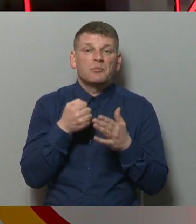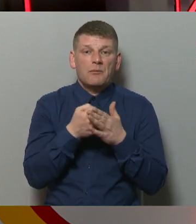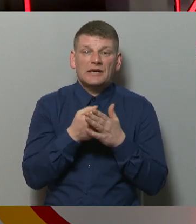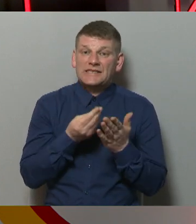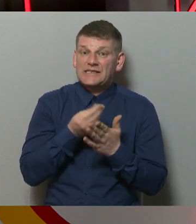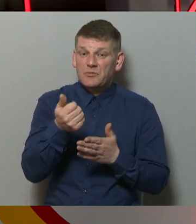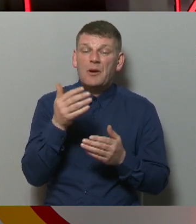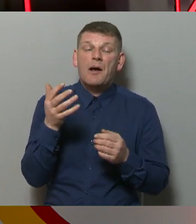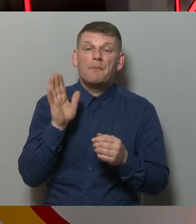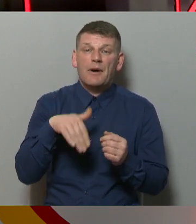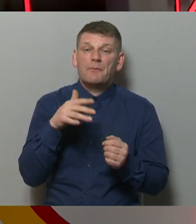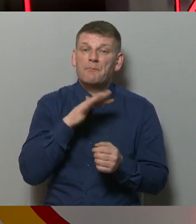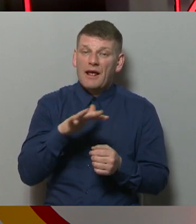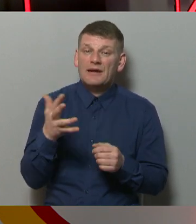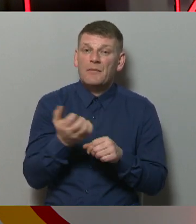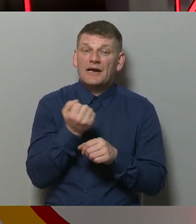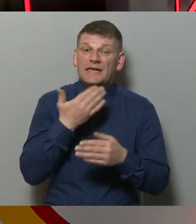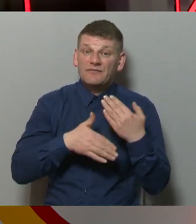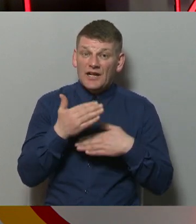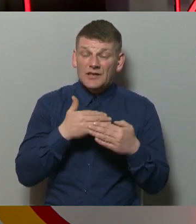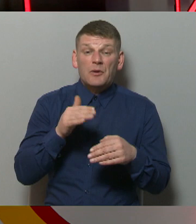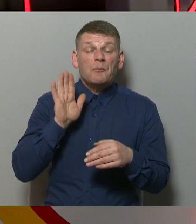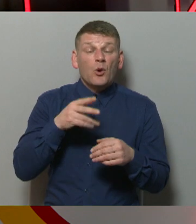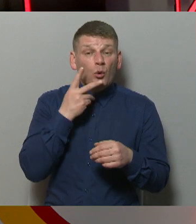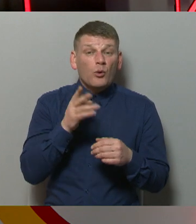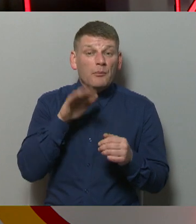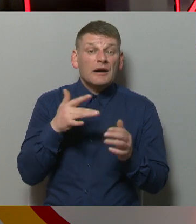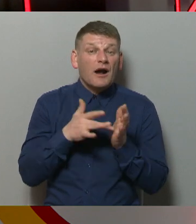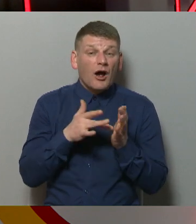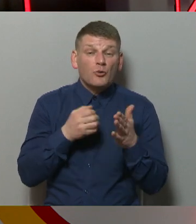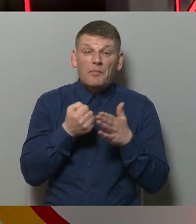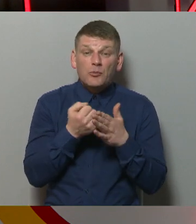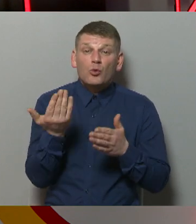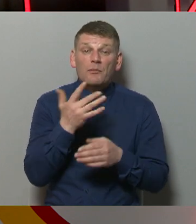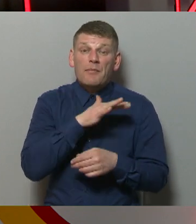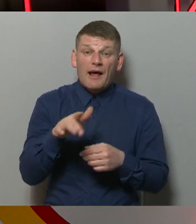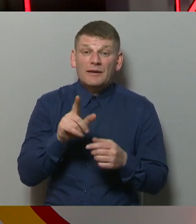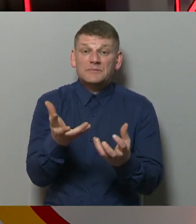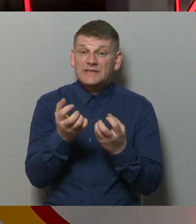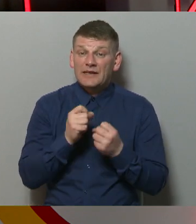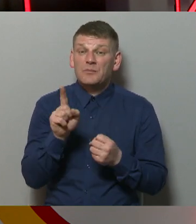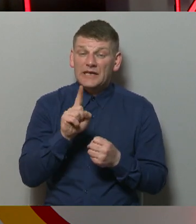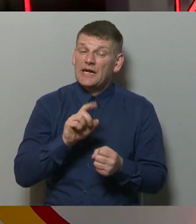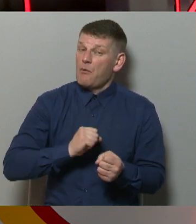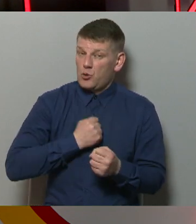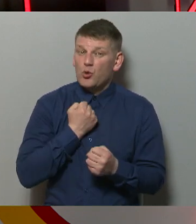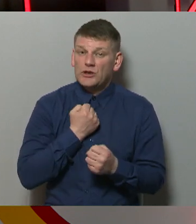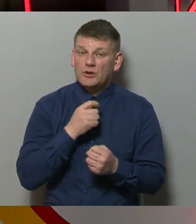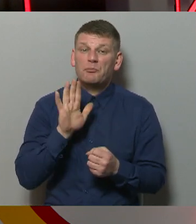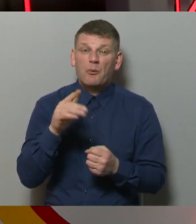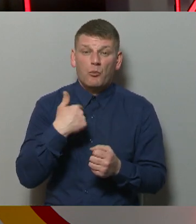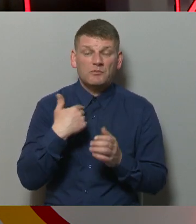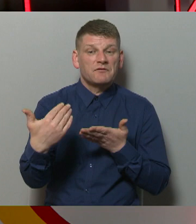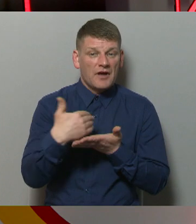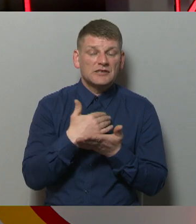bērniem ar invaliditāti. Bet lūk par kādu pabalstu, kuru bērnam saņemt ir diezgan apgrūtinoši, pie mums